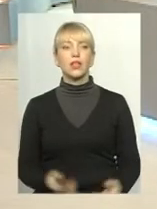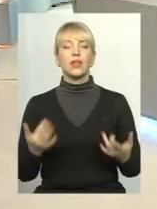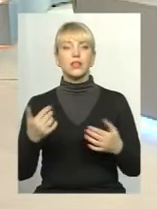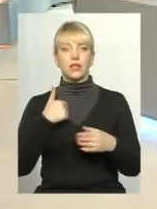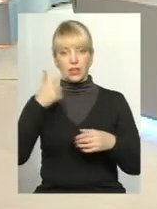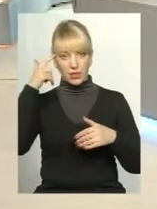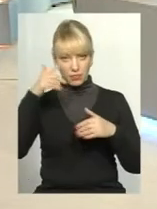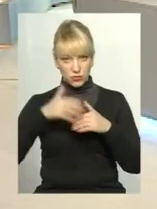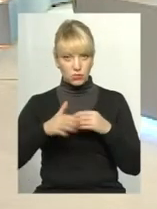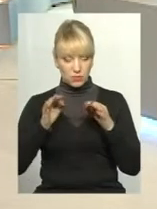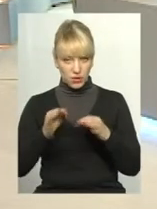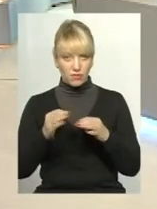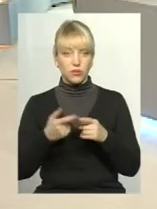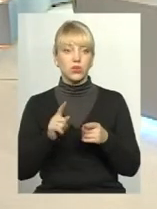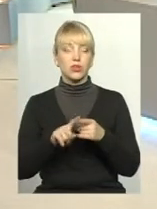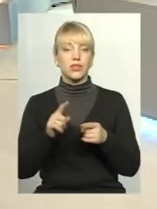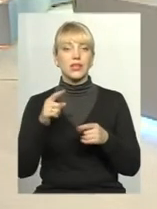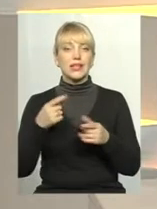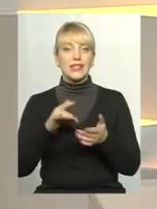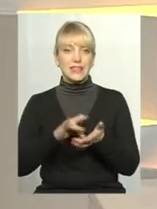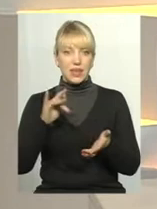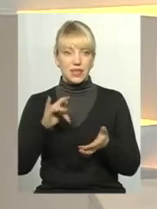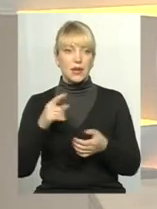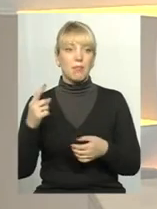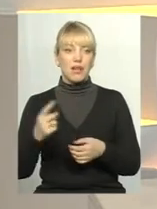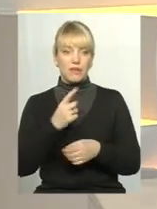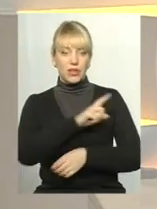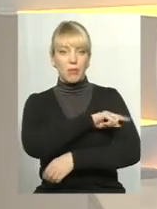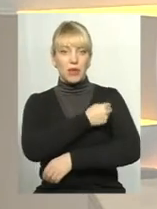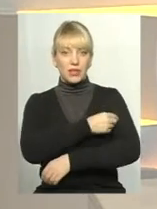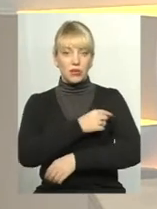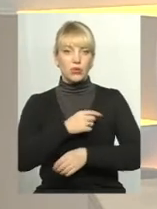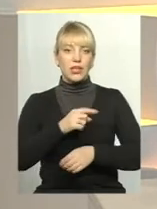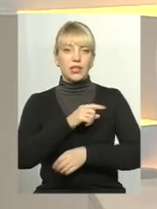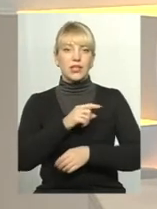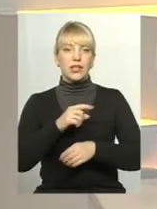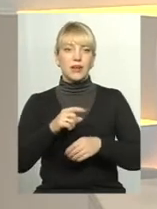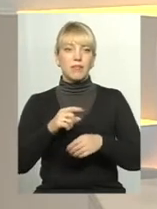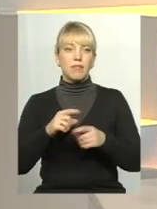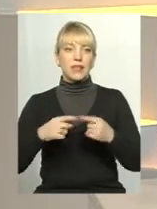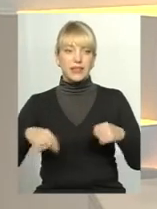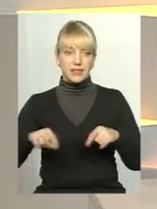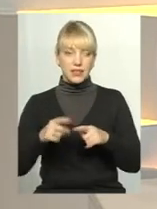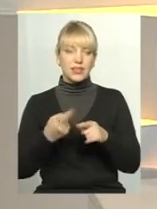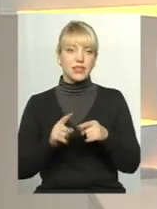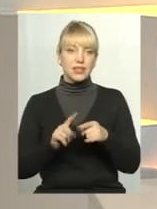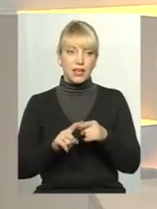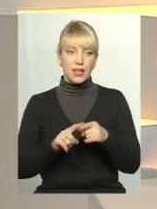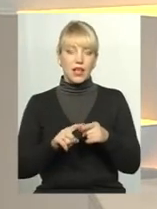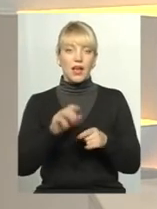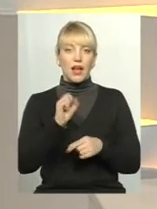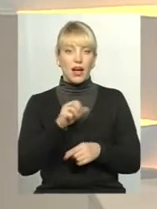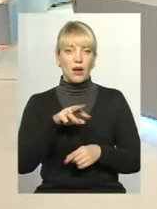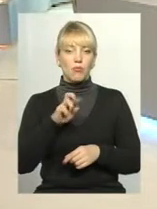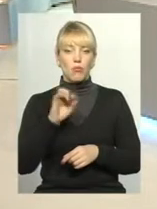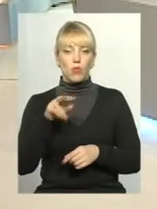правильно вас розуміла, ці центри первинно-медико-санітарної медицини, це амбулаторії, так?